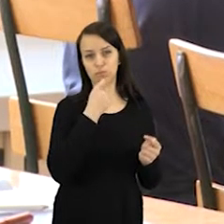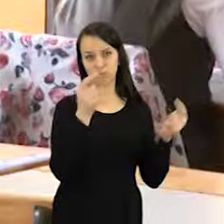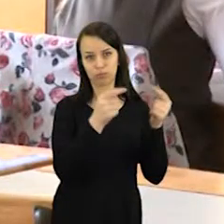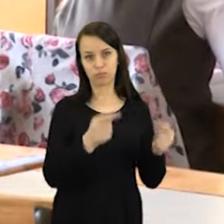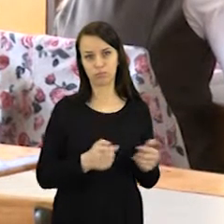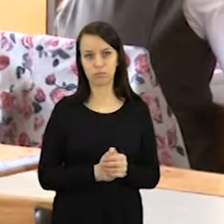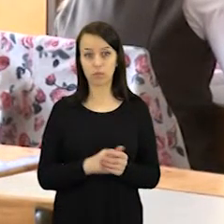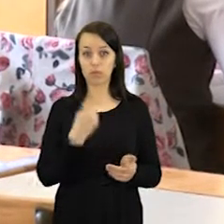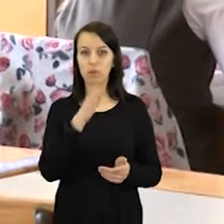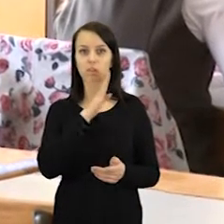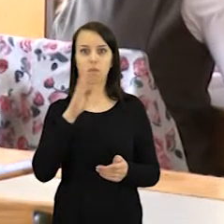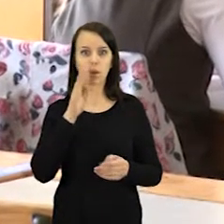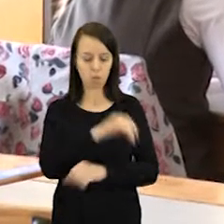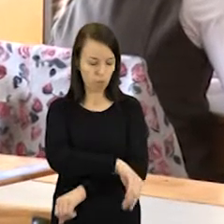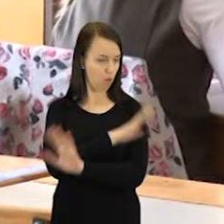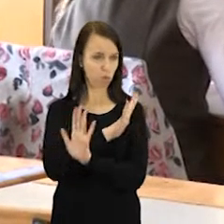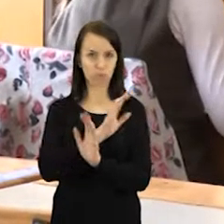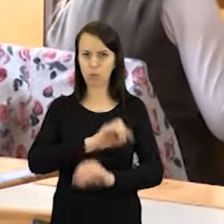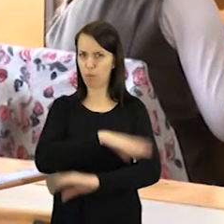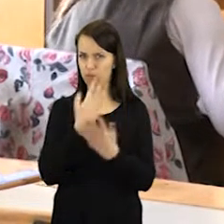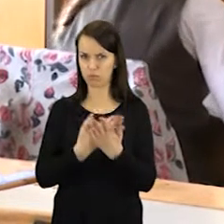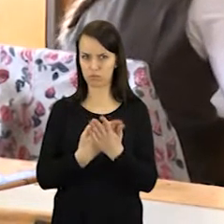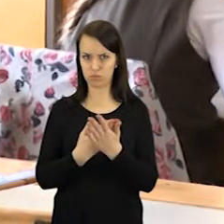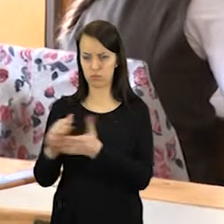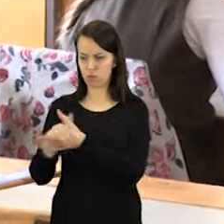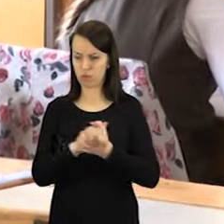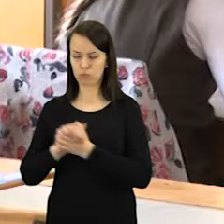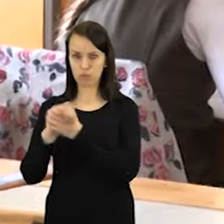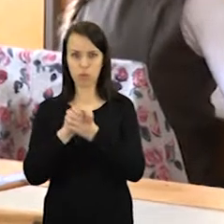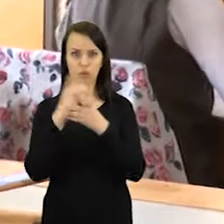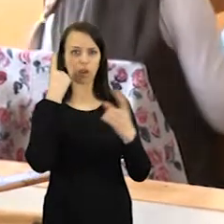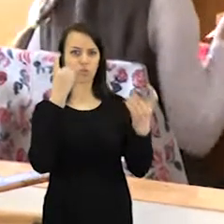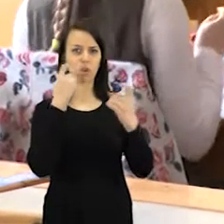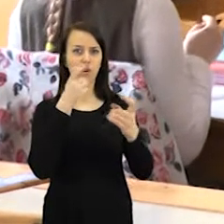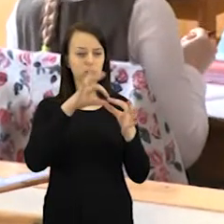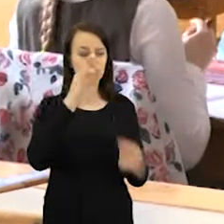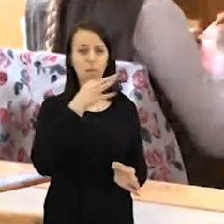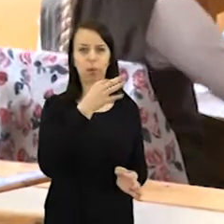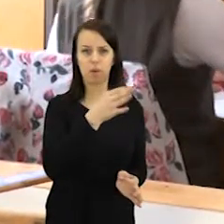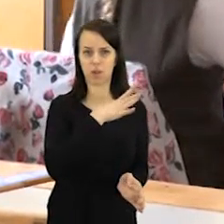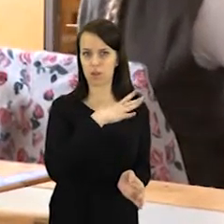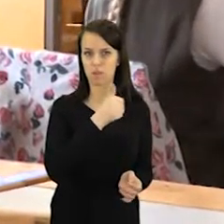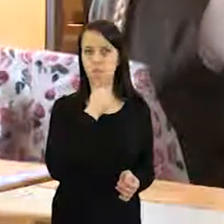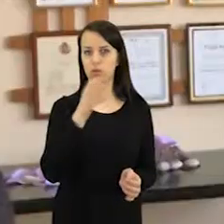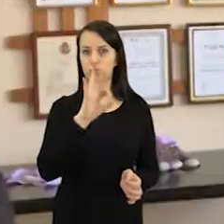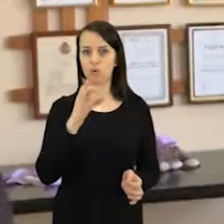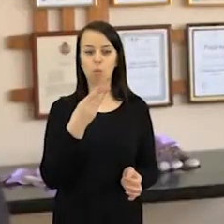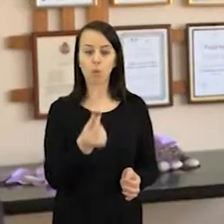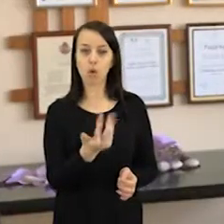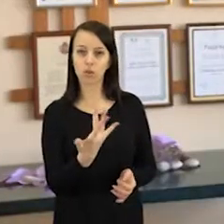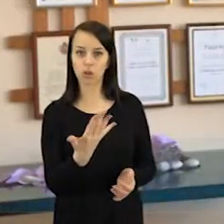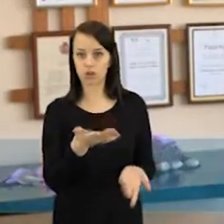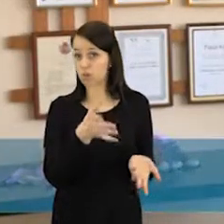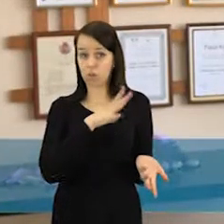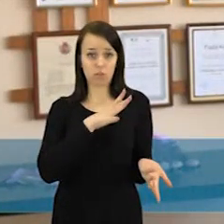Štai iki mokyklinuko mama sako, kad ją šokeravo naujų steigiaių nekonkretumas, na kad ir kalbant apie mokestį užpradinį mokslą. Kol